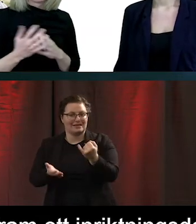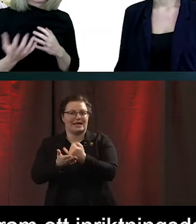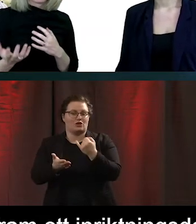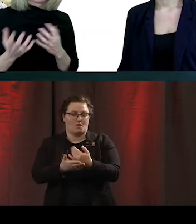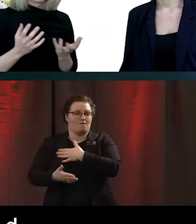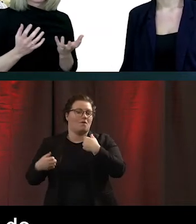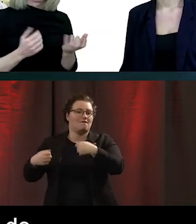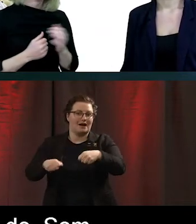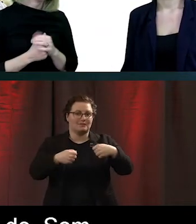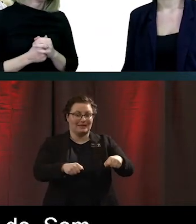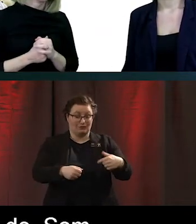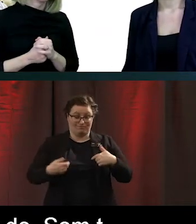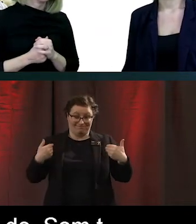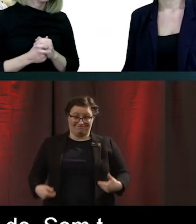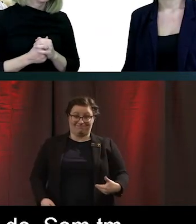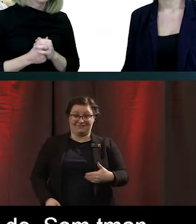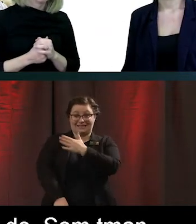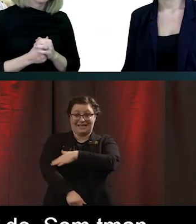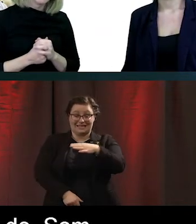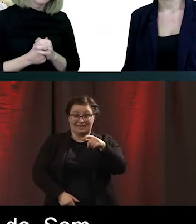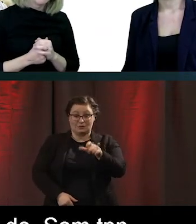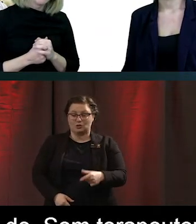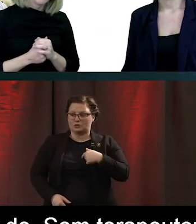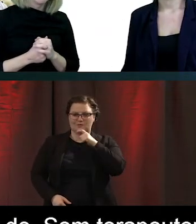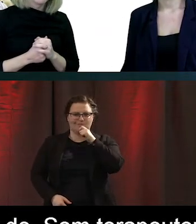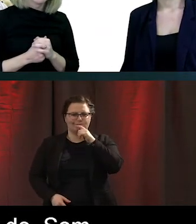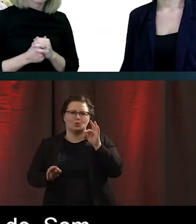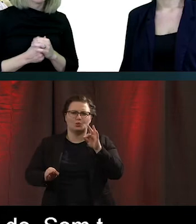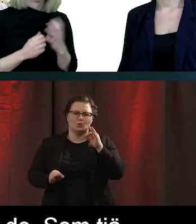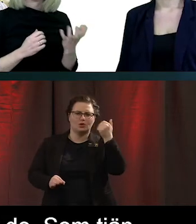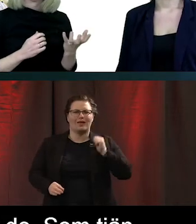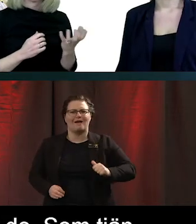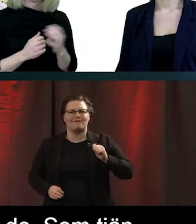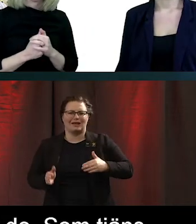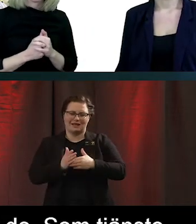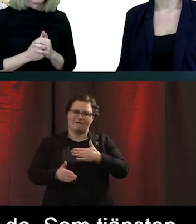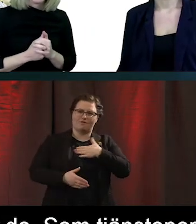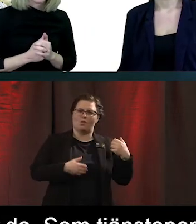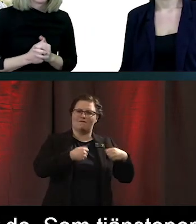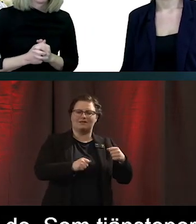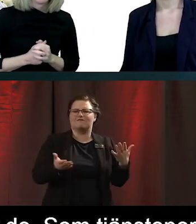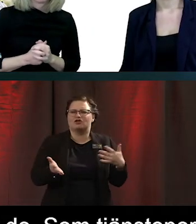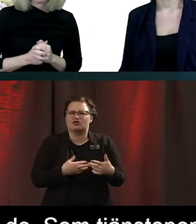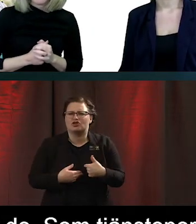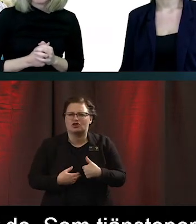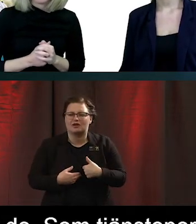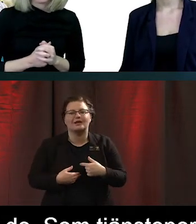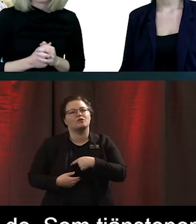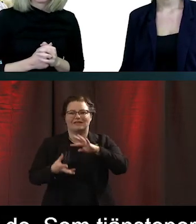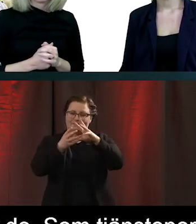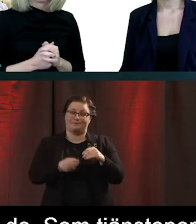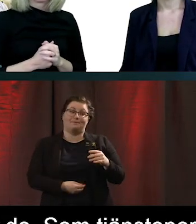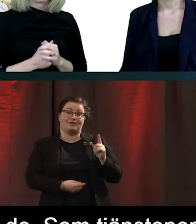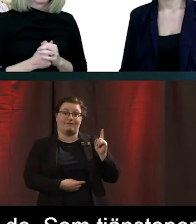Och som tjänsteperson då så satt vi och funderade på hur ska vi applicera det i vår verksamhet? Vad ska vi göra? Så vi tog fram fyra